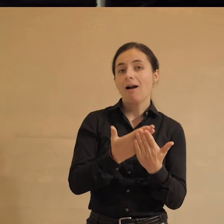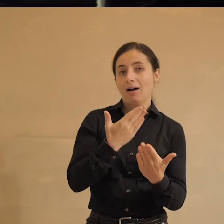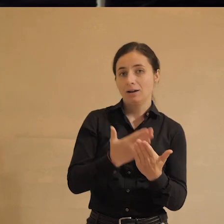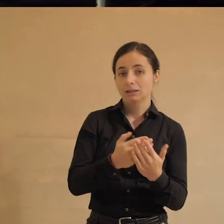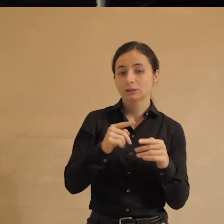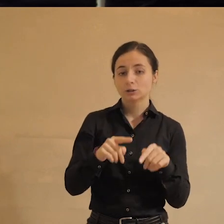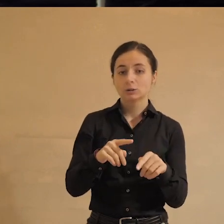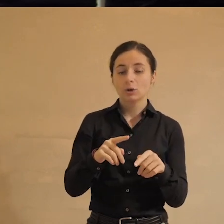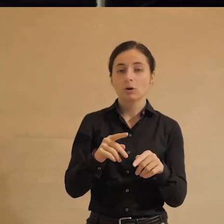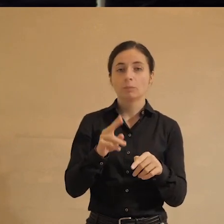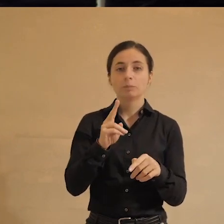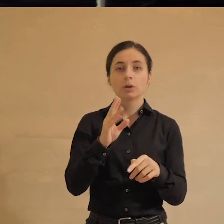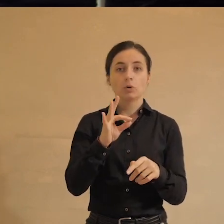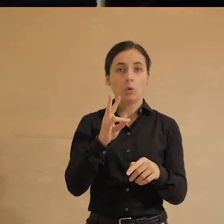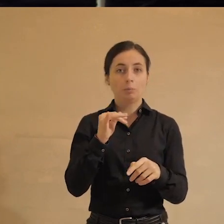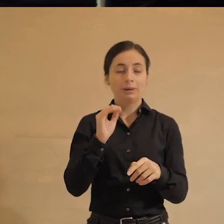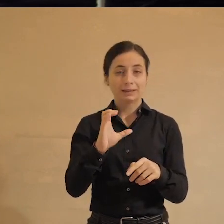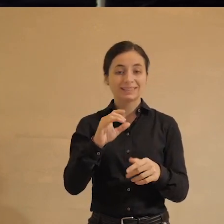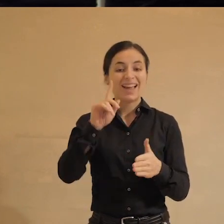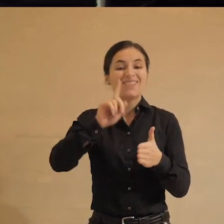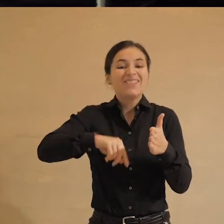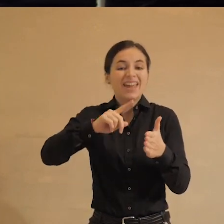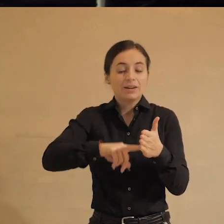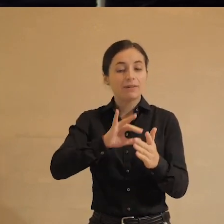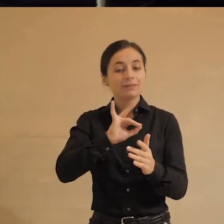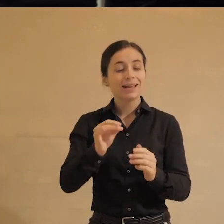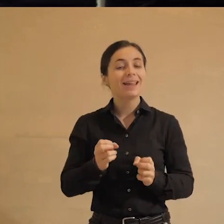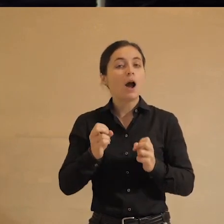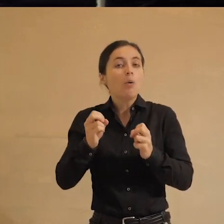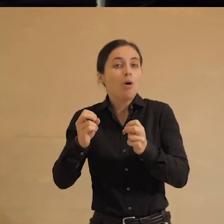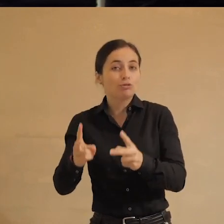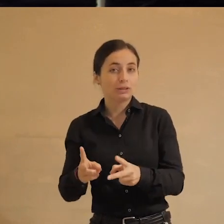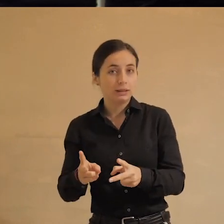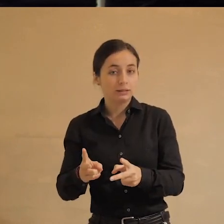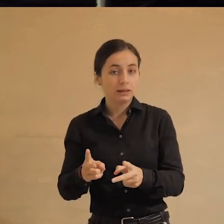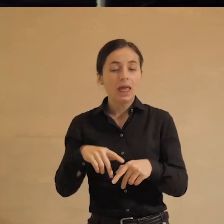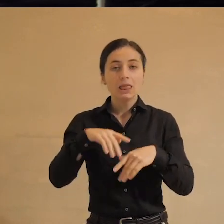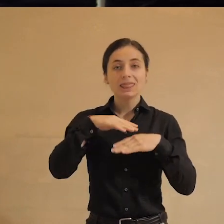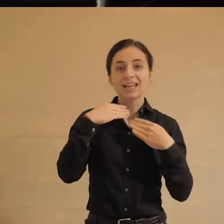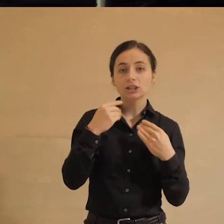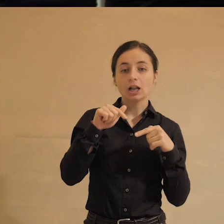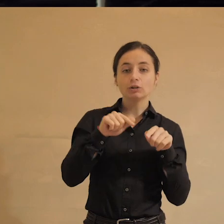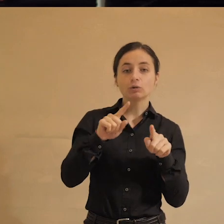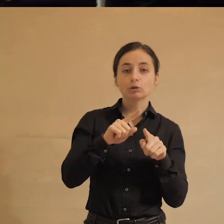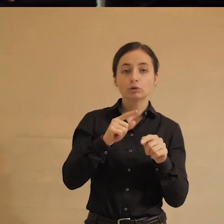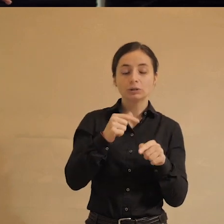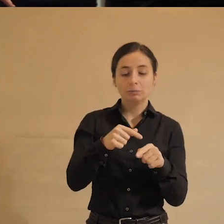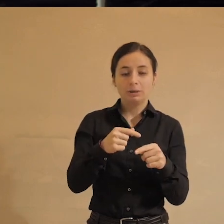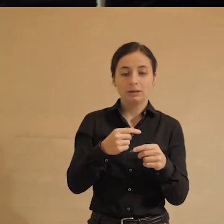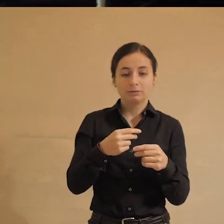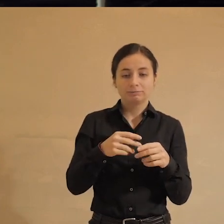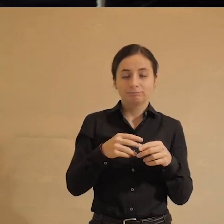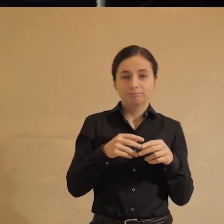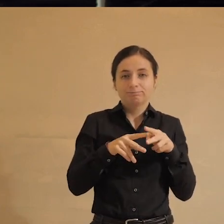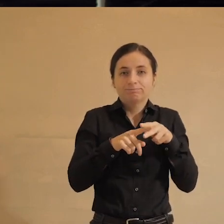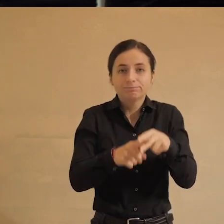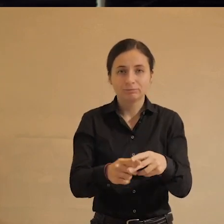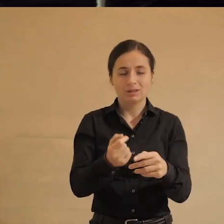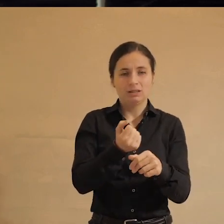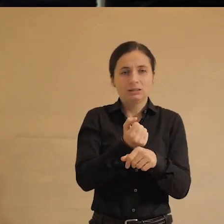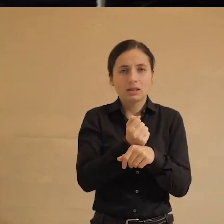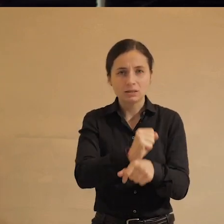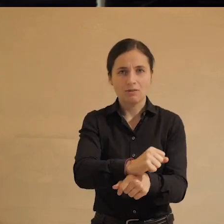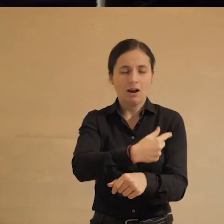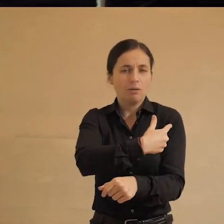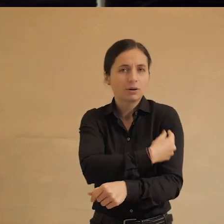что сам этот комплекс верований и опасений, нежелание того, чтобы тебе чего-то навязывали, насильно тебя